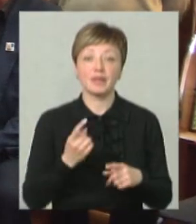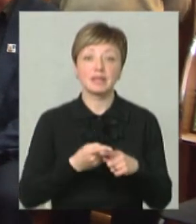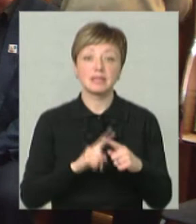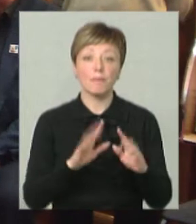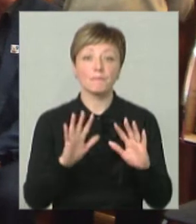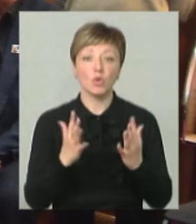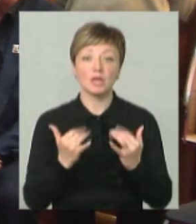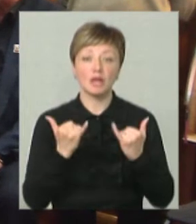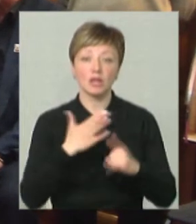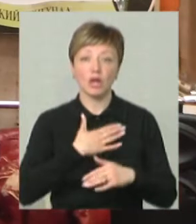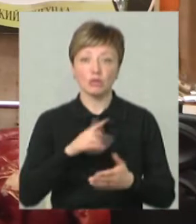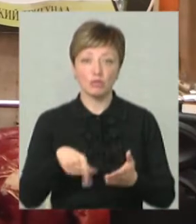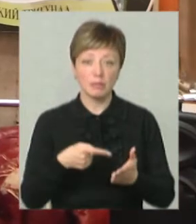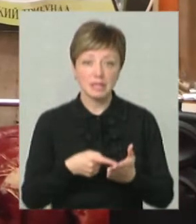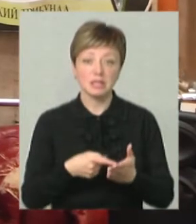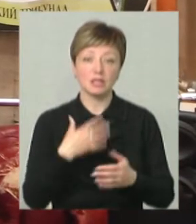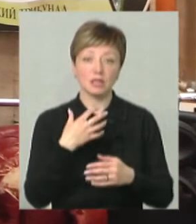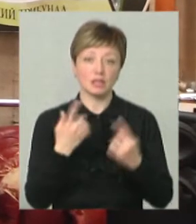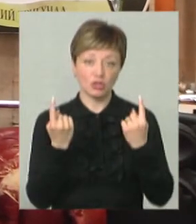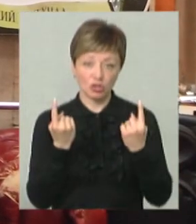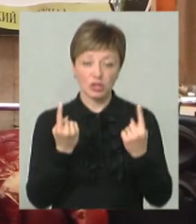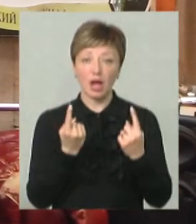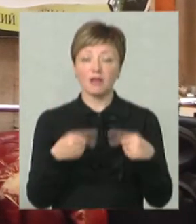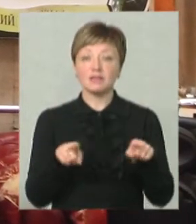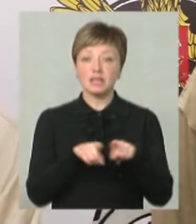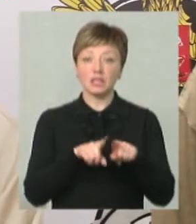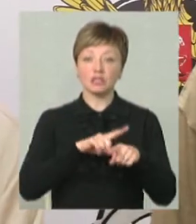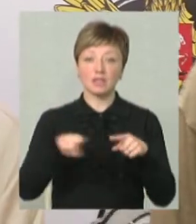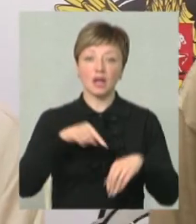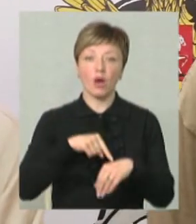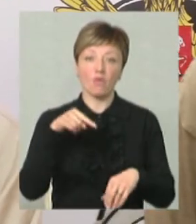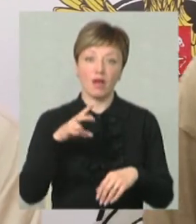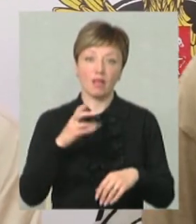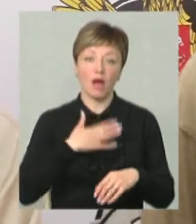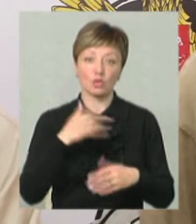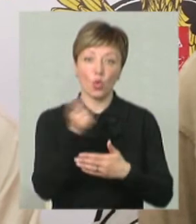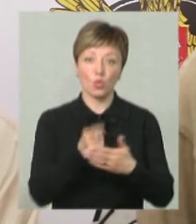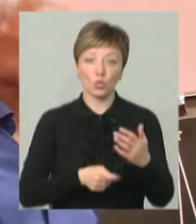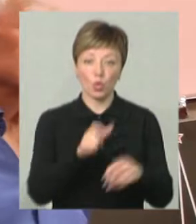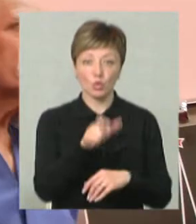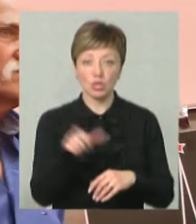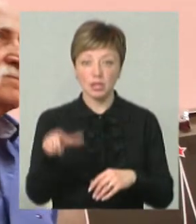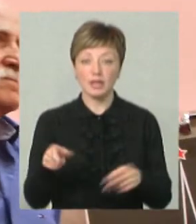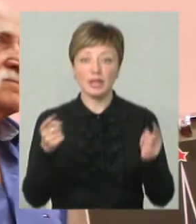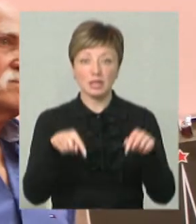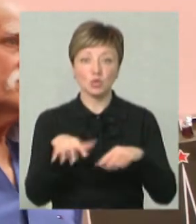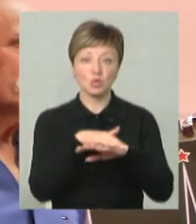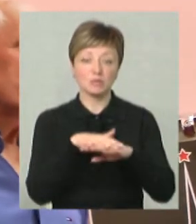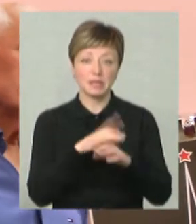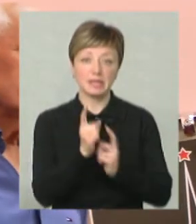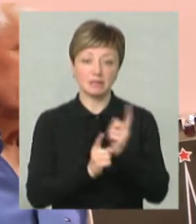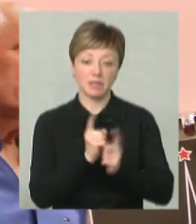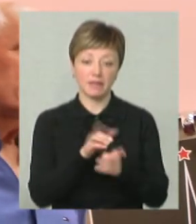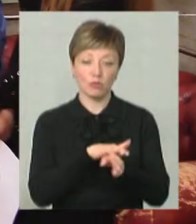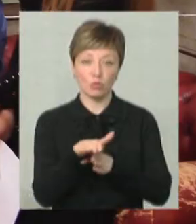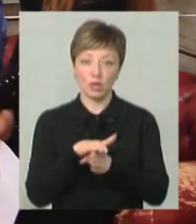подія для нашого міста значна. Це таке швидке реагування наших художників на ті суспільні зміни,